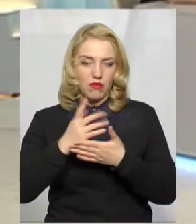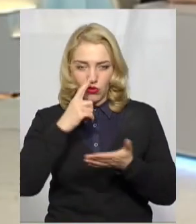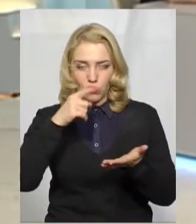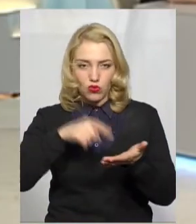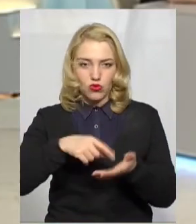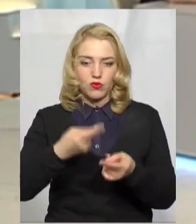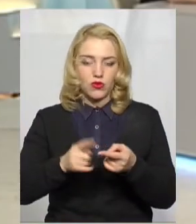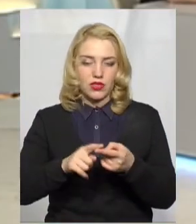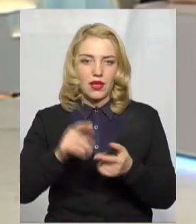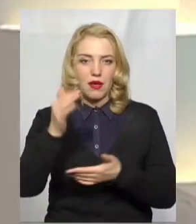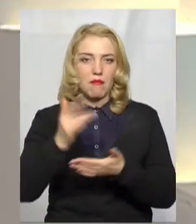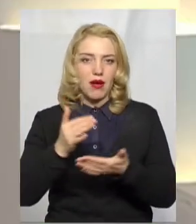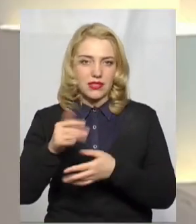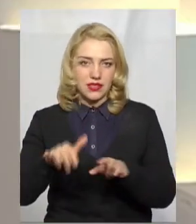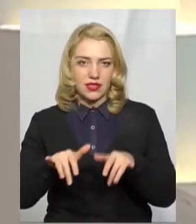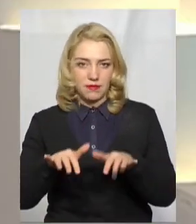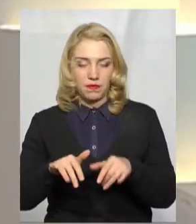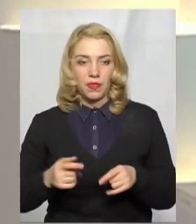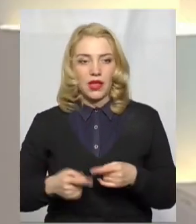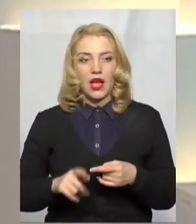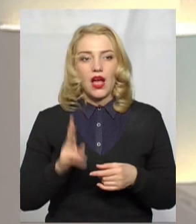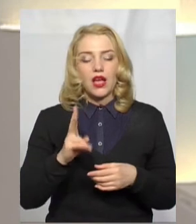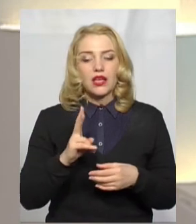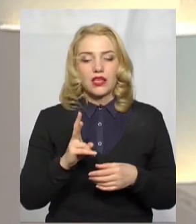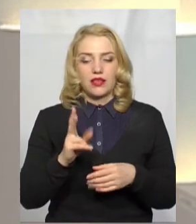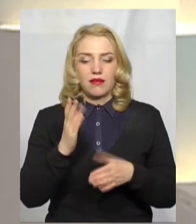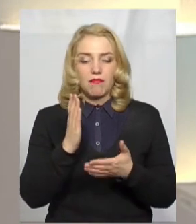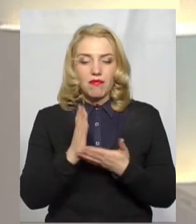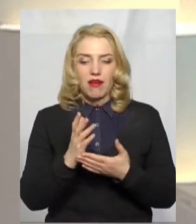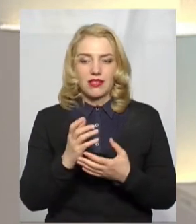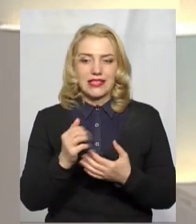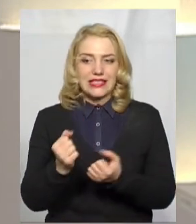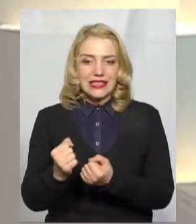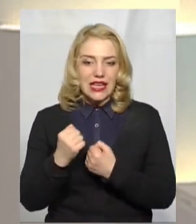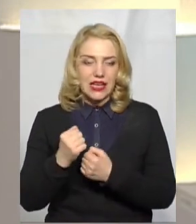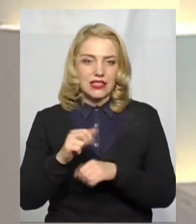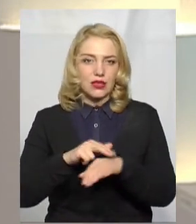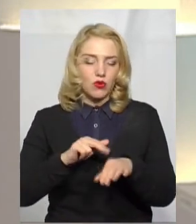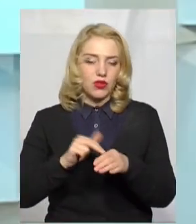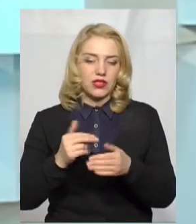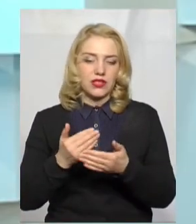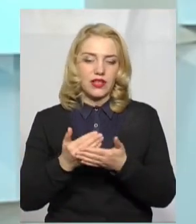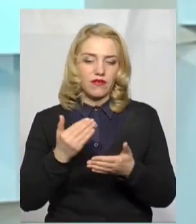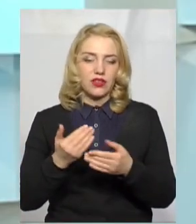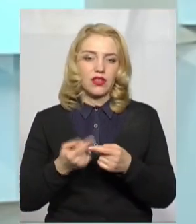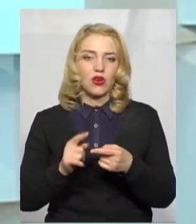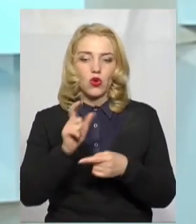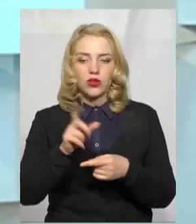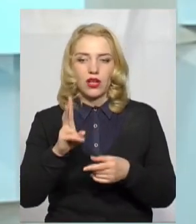засоби захисту мають поліцейські, які працюють із тими людьми, перевіряють їх дома на самоізоляції і на блокпостах?